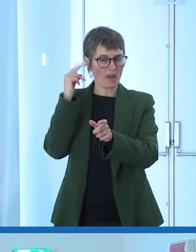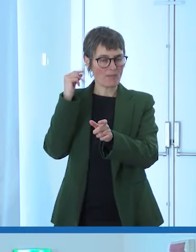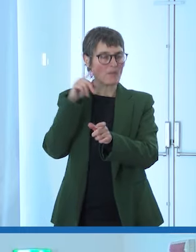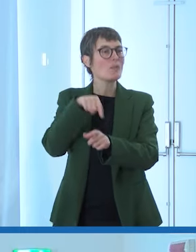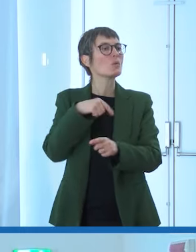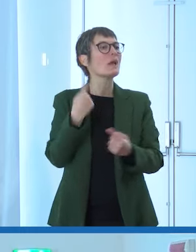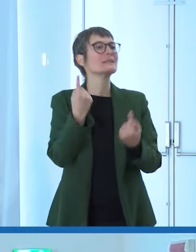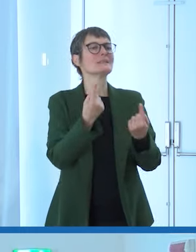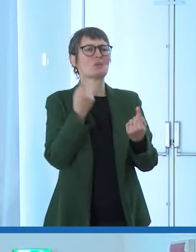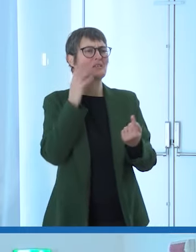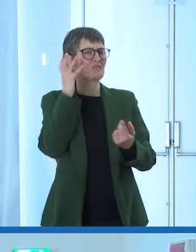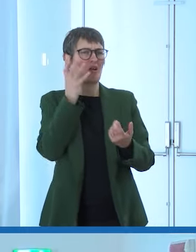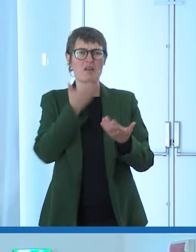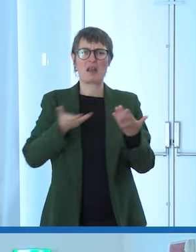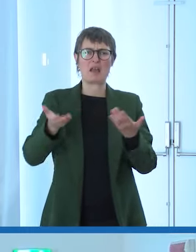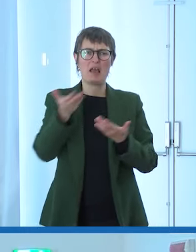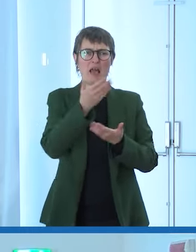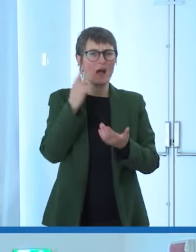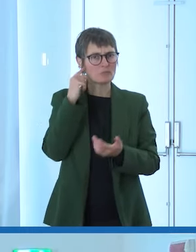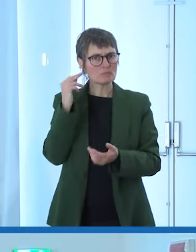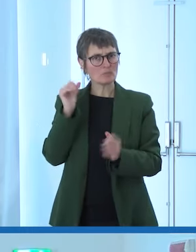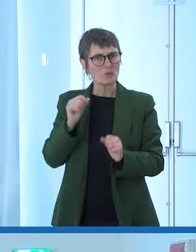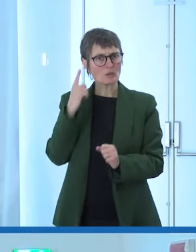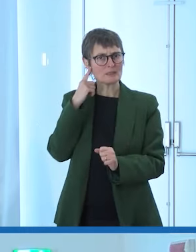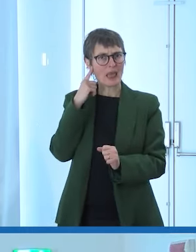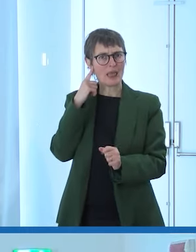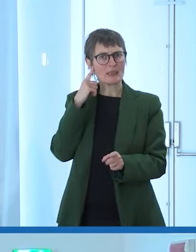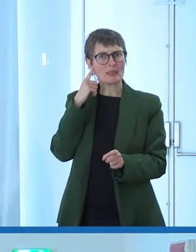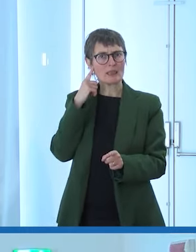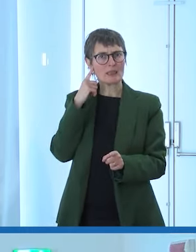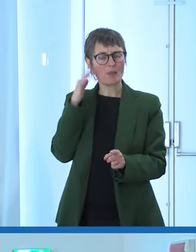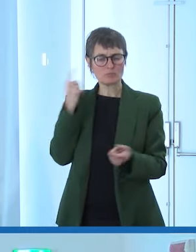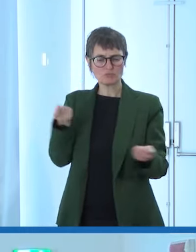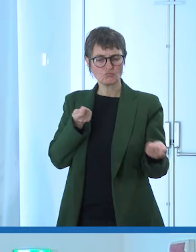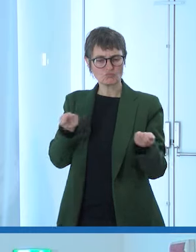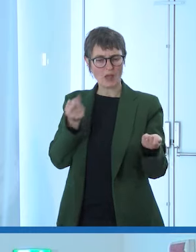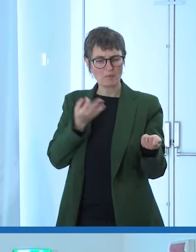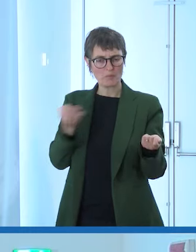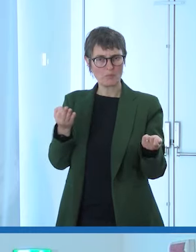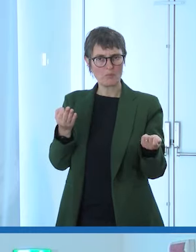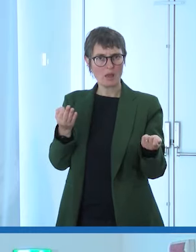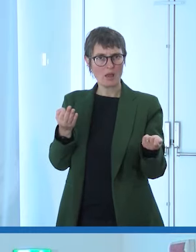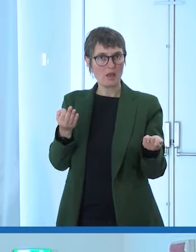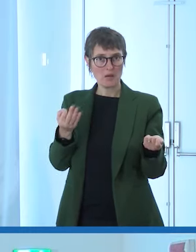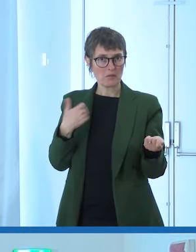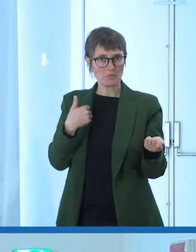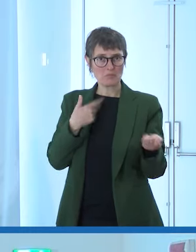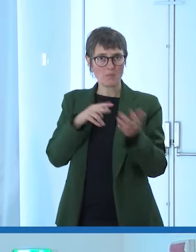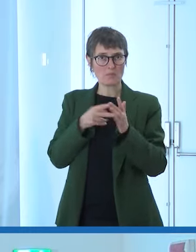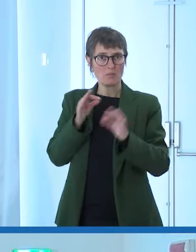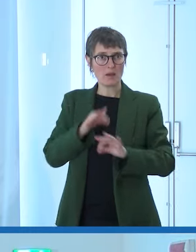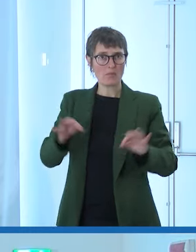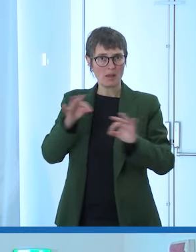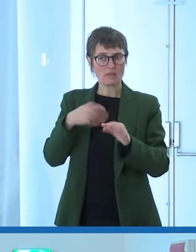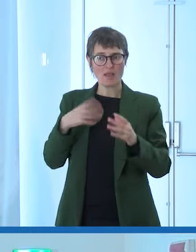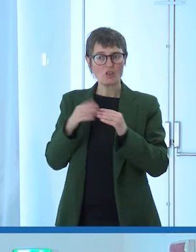totale e gestirlo questo molto bene tant'è che appunto senza nessuna incertezza farlo diverse volte al giorno